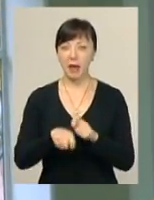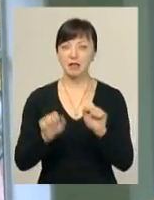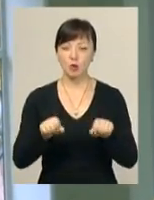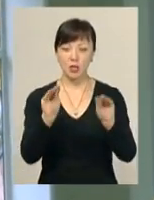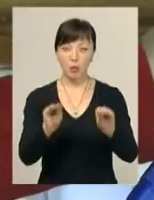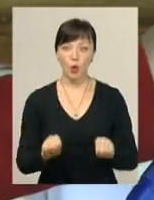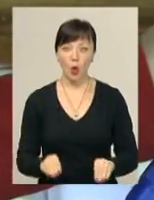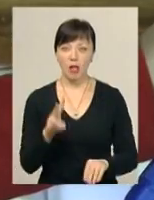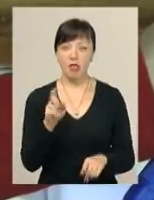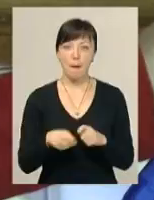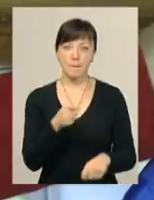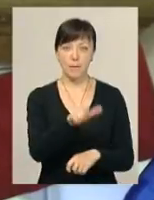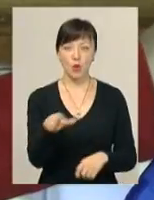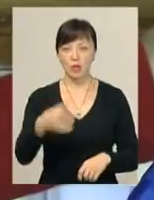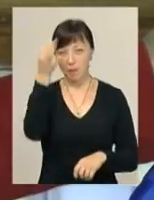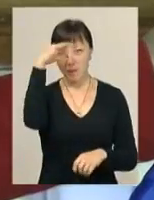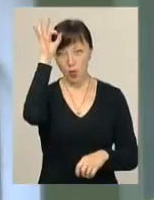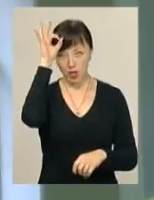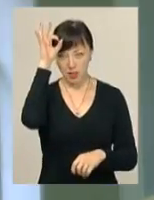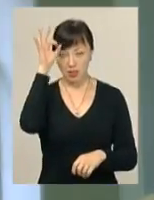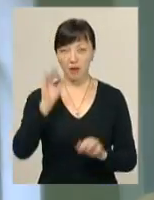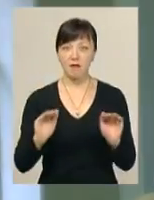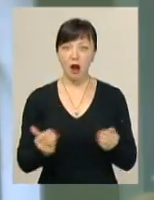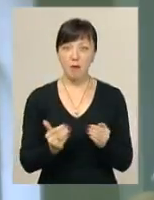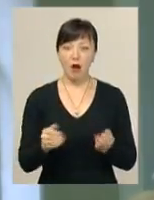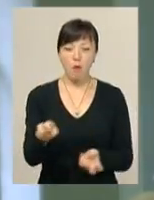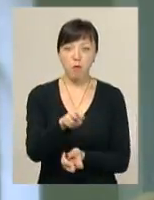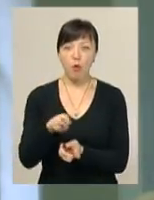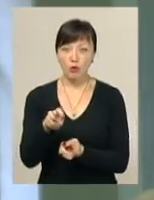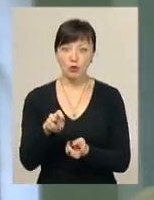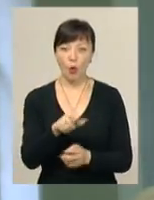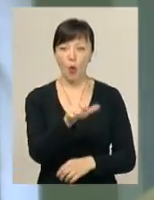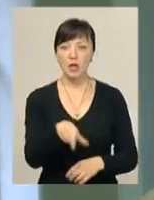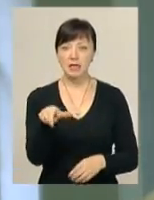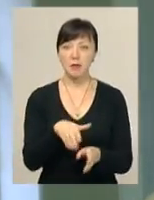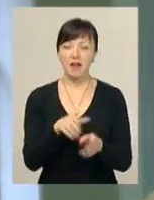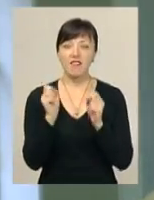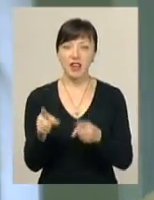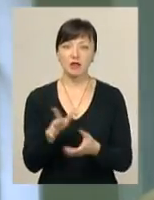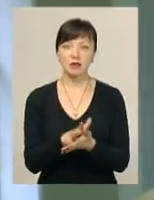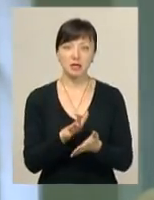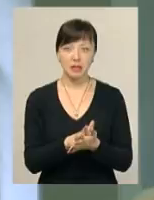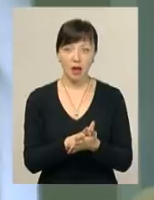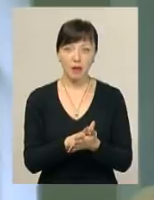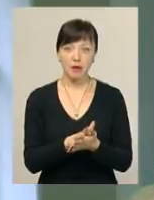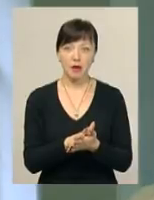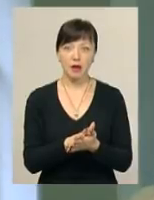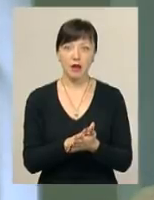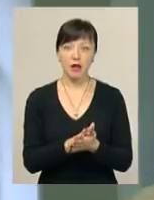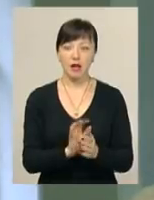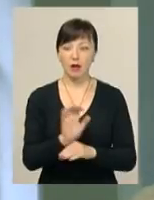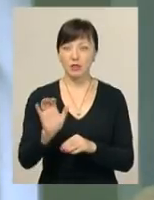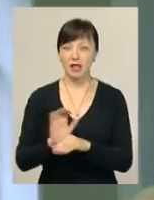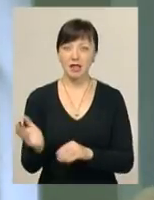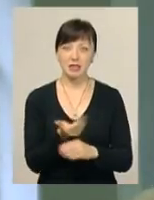скласти протокол на порушників. Поліція в рамках пошуку осіб, які виконали сміття, розсилала різні запити,